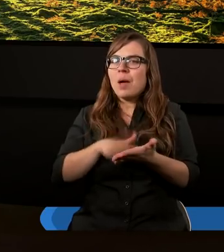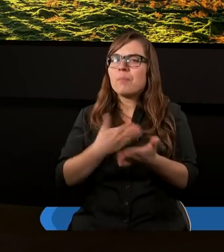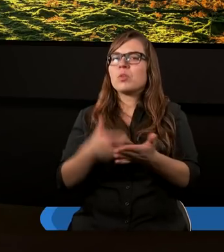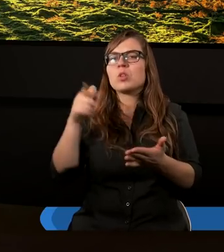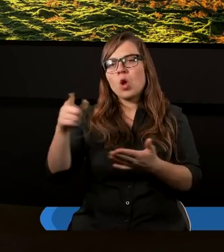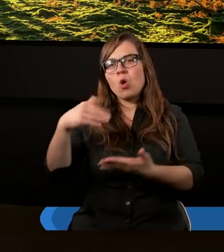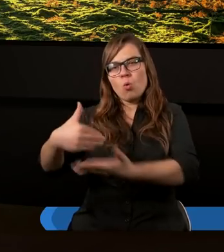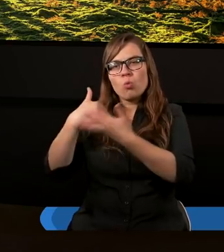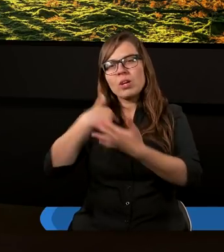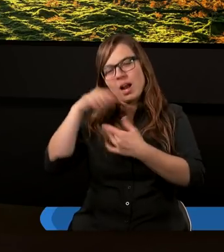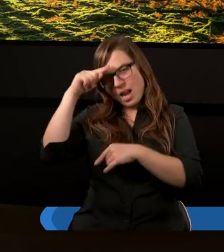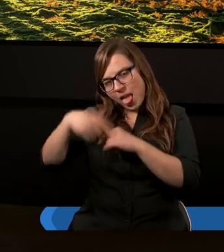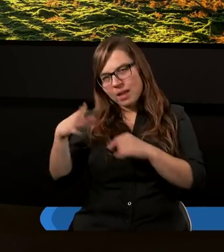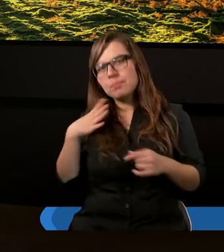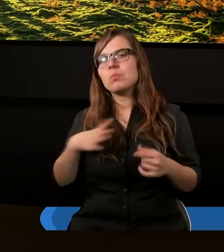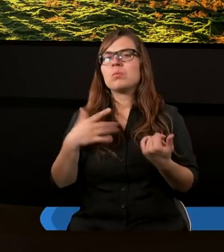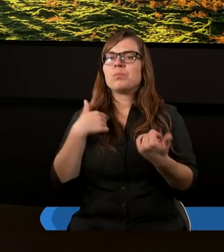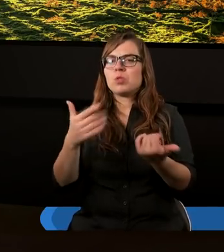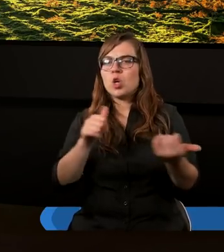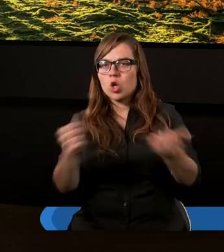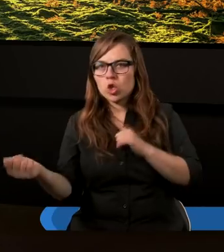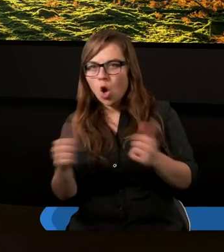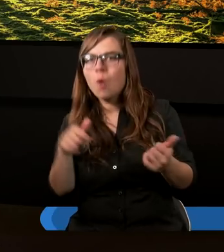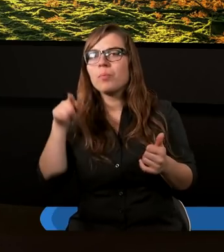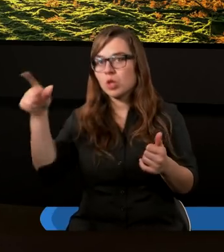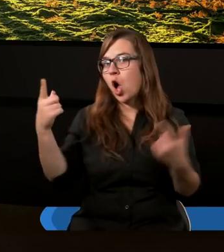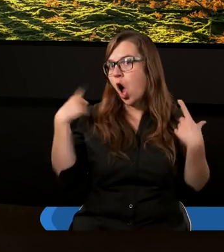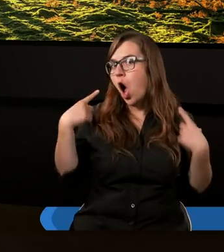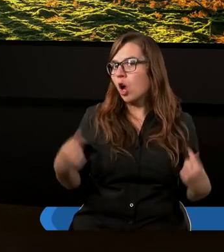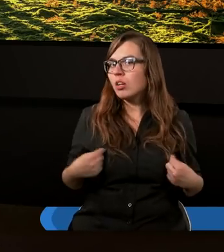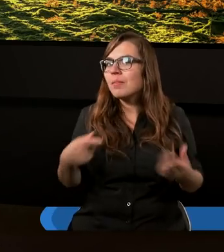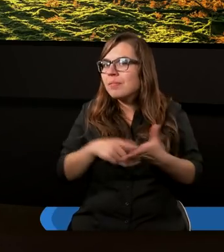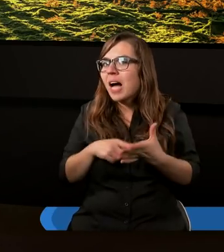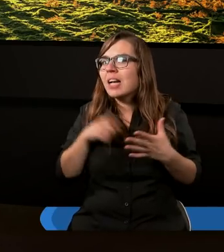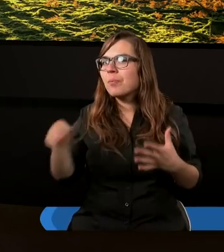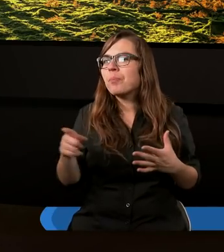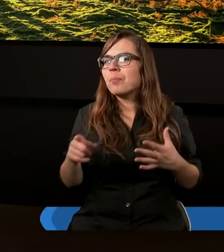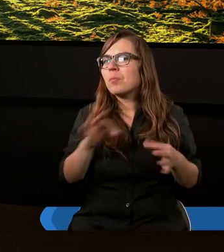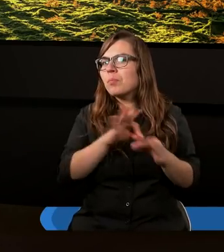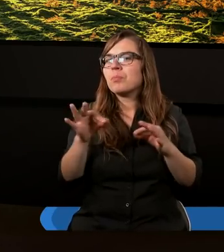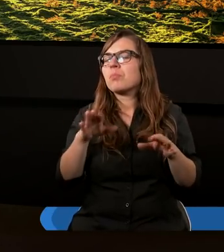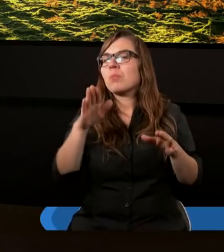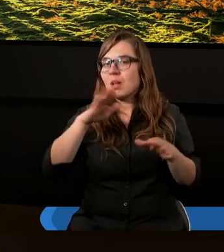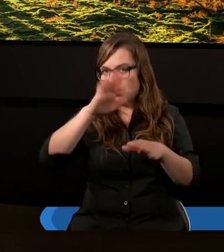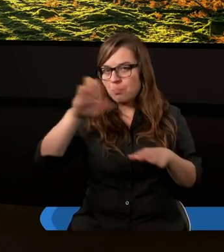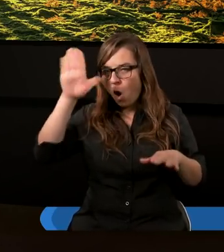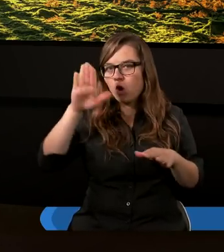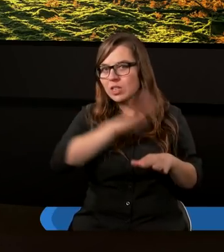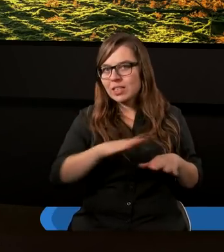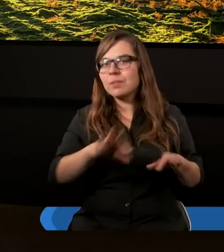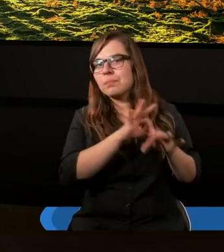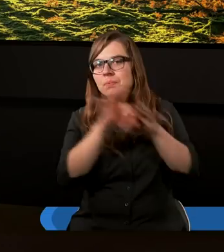udzielają lekcji, którzy chrzczą, to oni przyprowadzają dzieci Boże